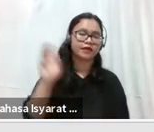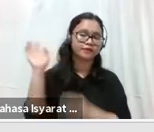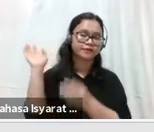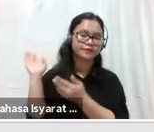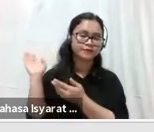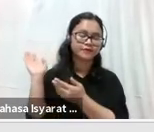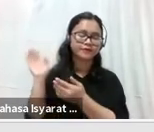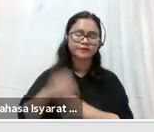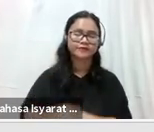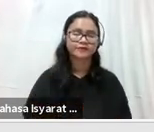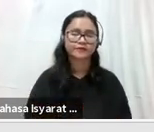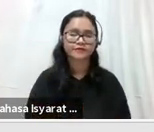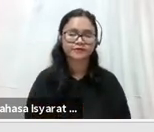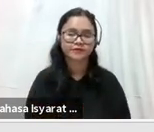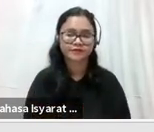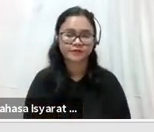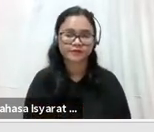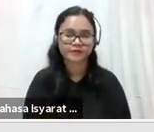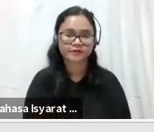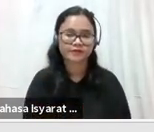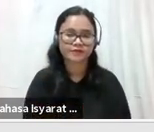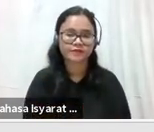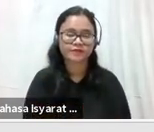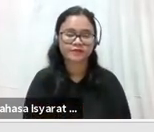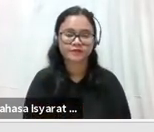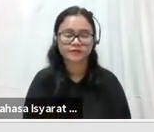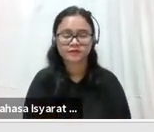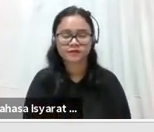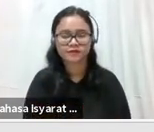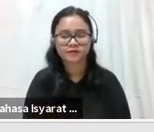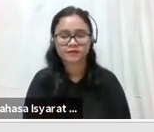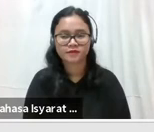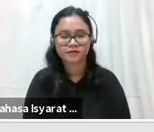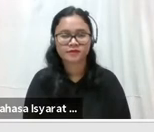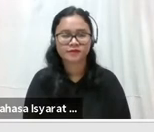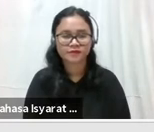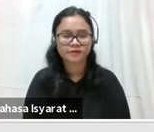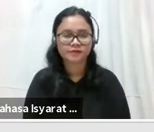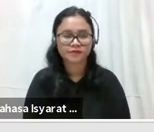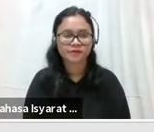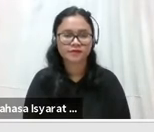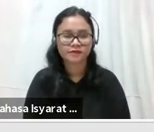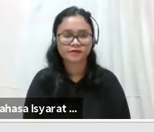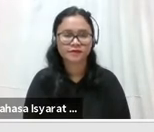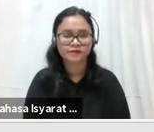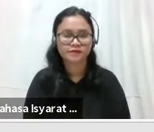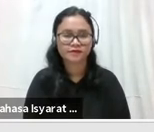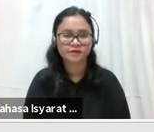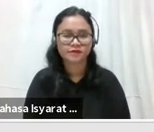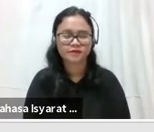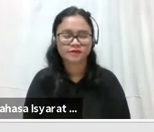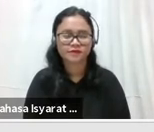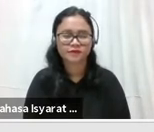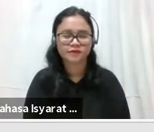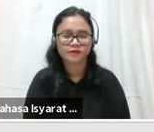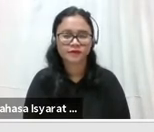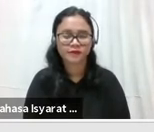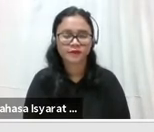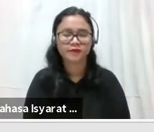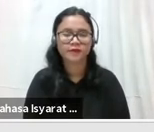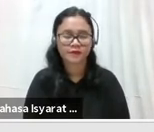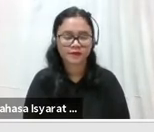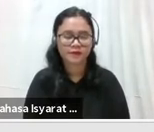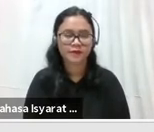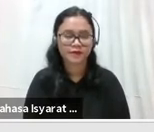Prasetyawati dalam kurung